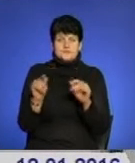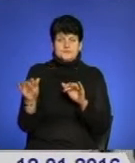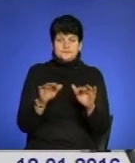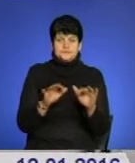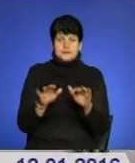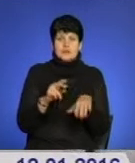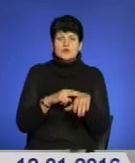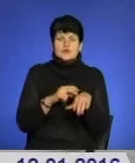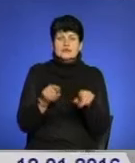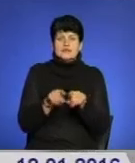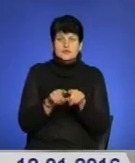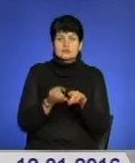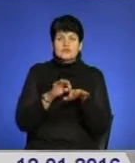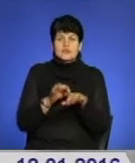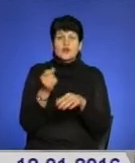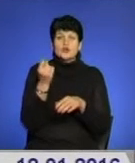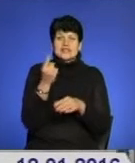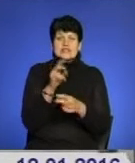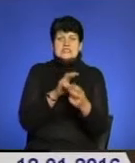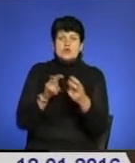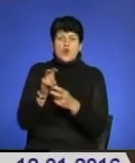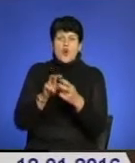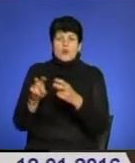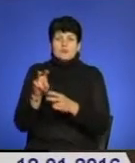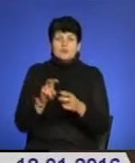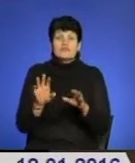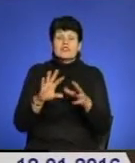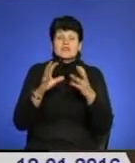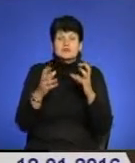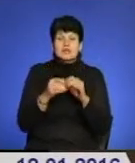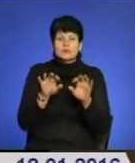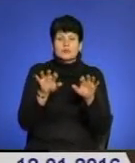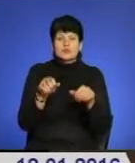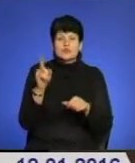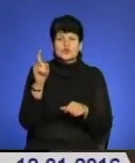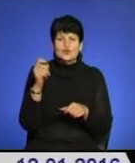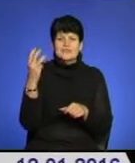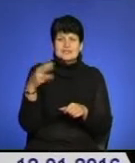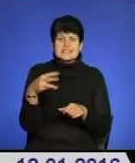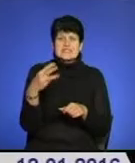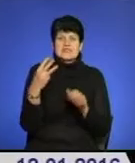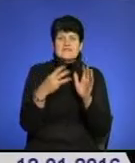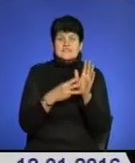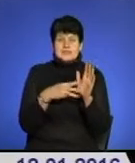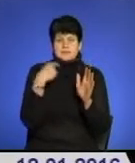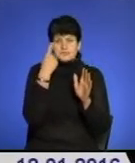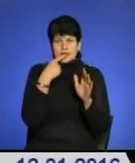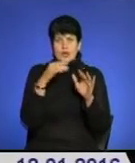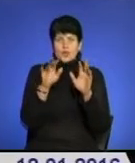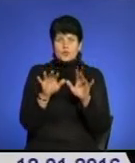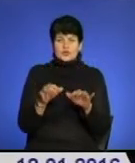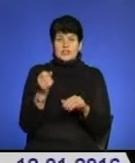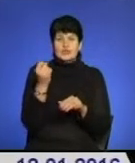Поліцейські одночасно здійснили 11 обшуків. У результаті було вилучено 138 персональних комп'ютерів та 11